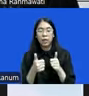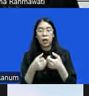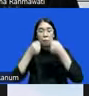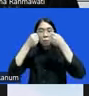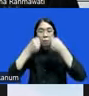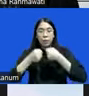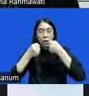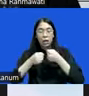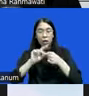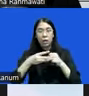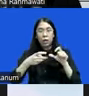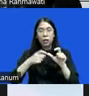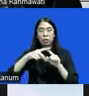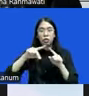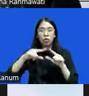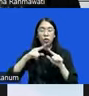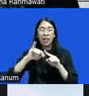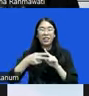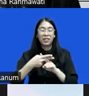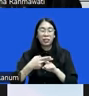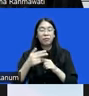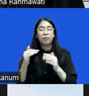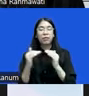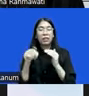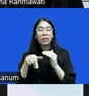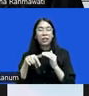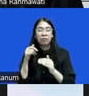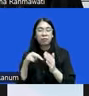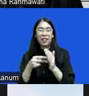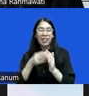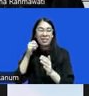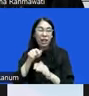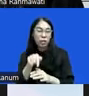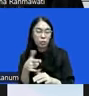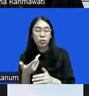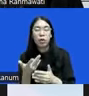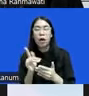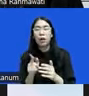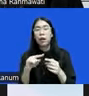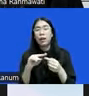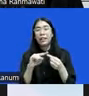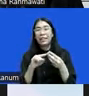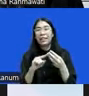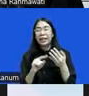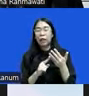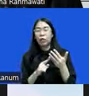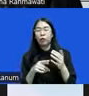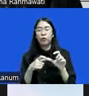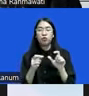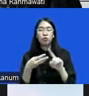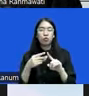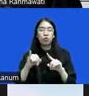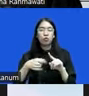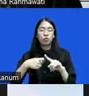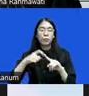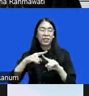restoratif justice yang salah definisinya itu justru berdasarkan indikator yang sifatnya sangat subjektif misalnya